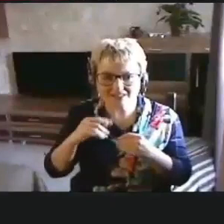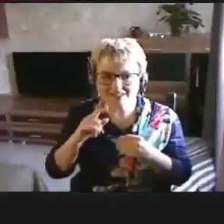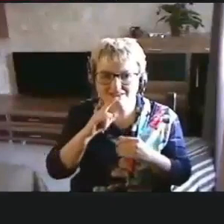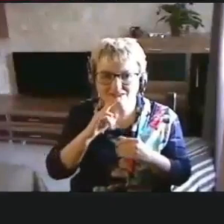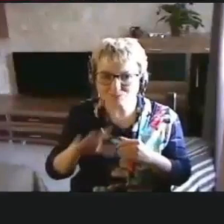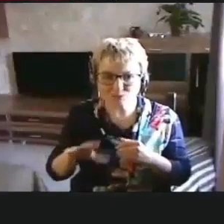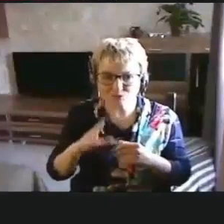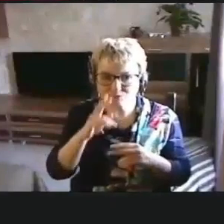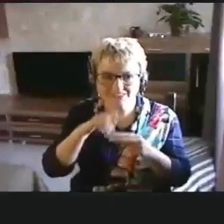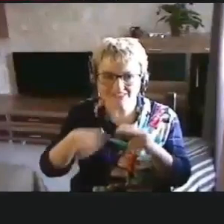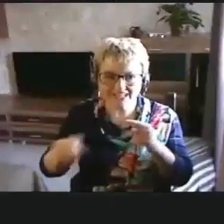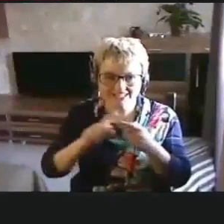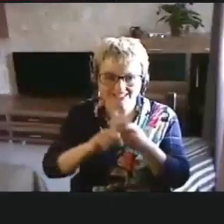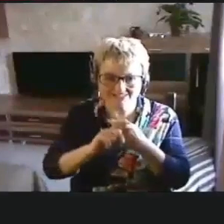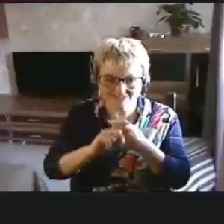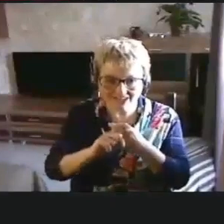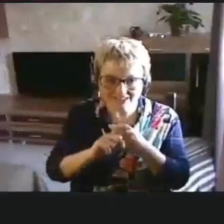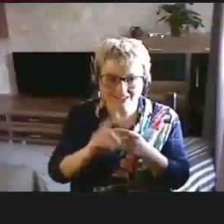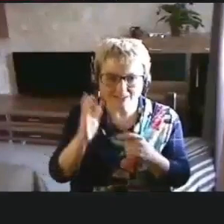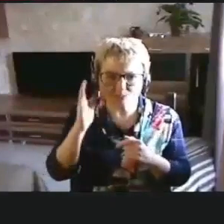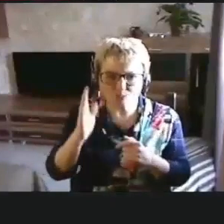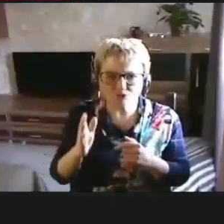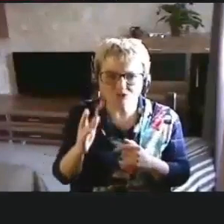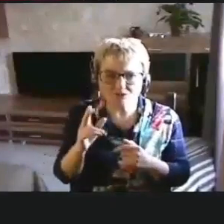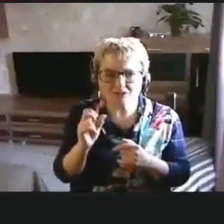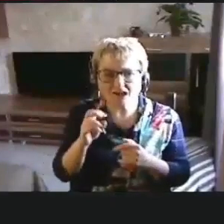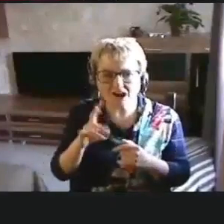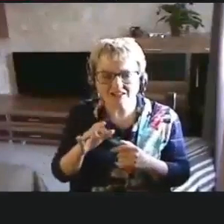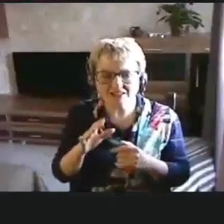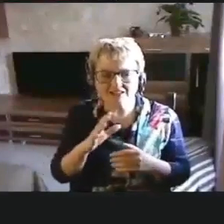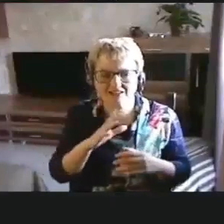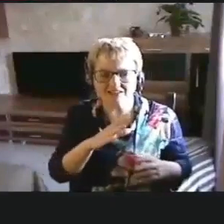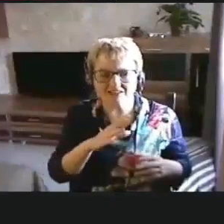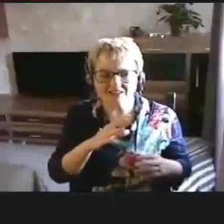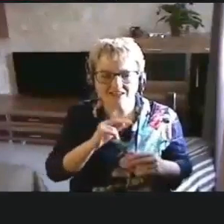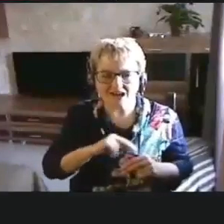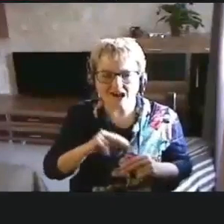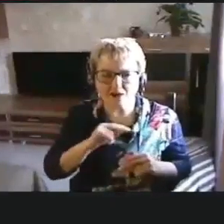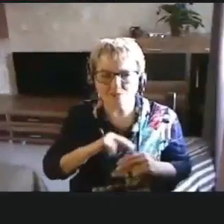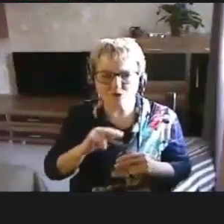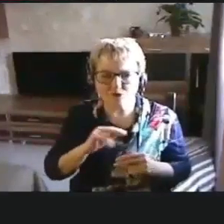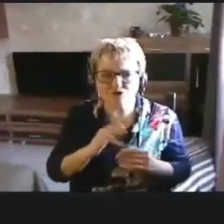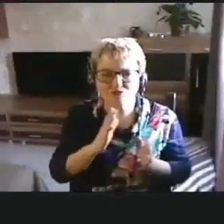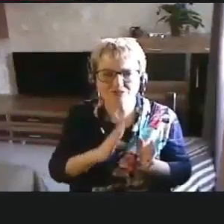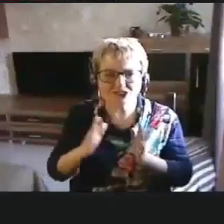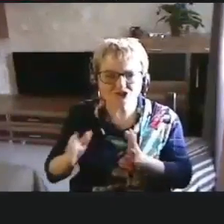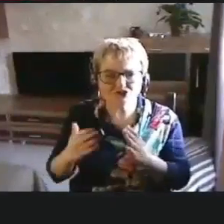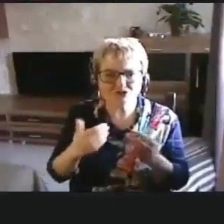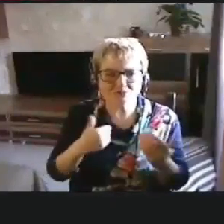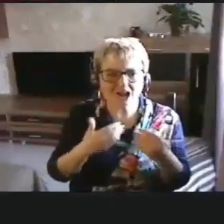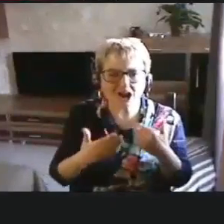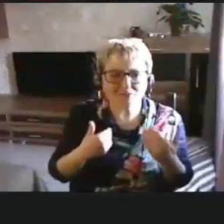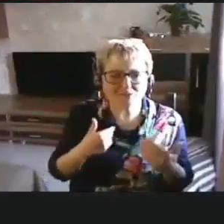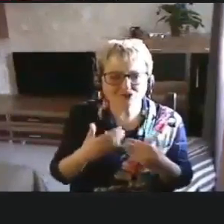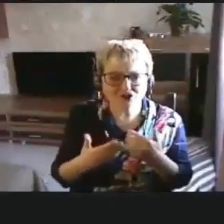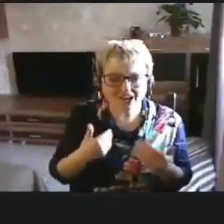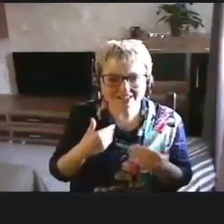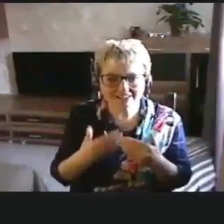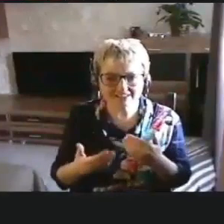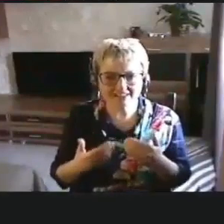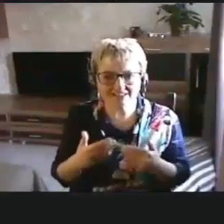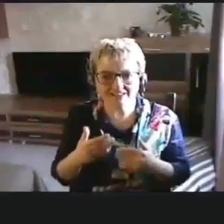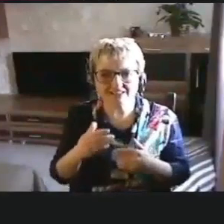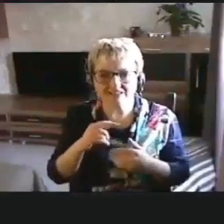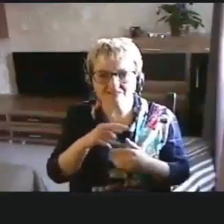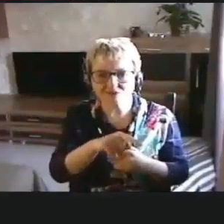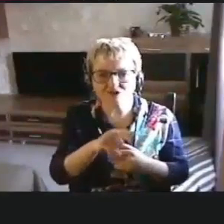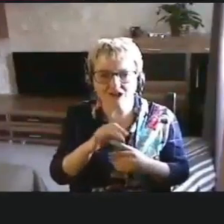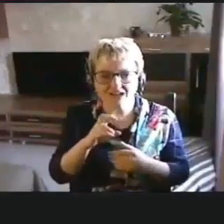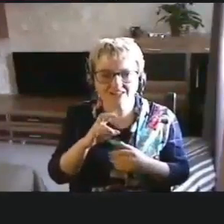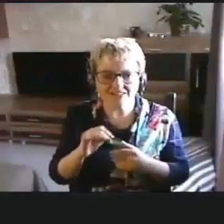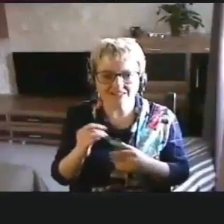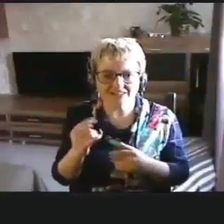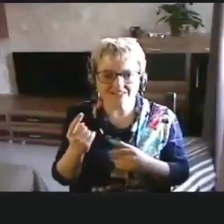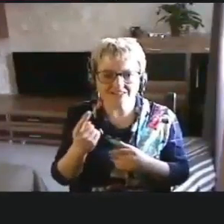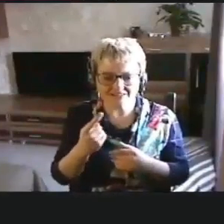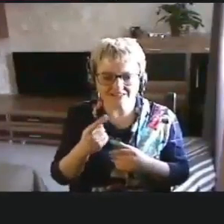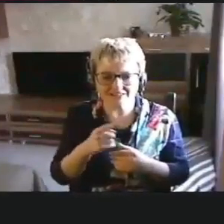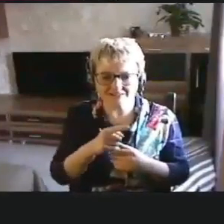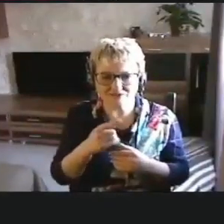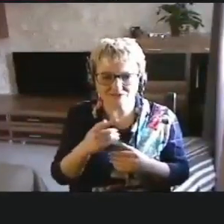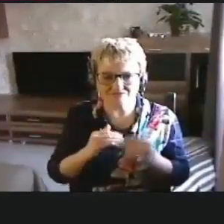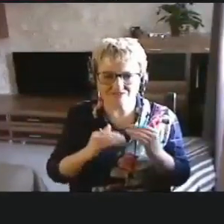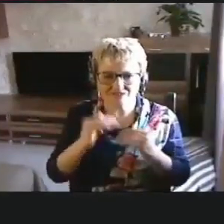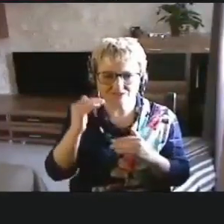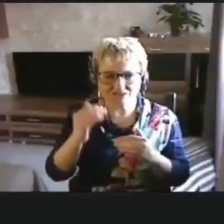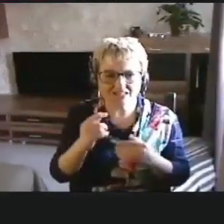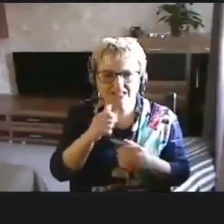будем треять связи, мы будем как-то в работном режиме общаться, они будут эксперты высокого